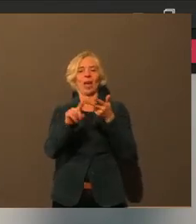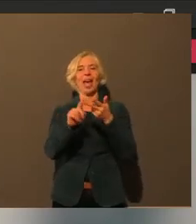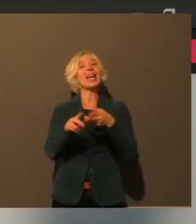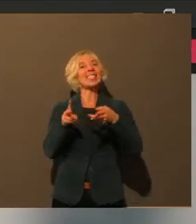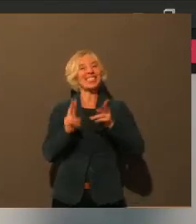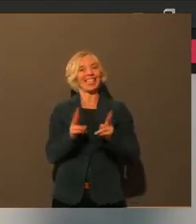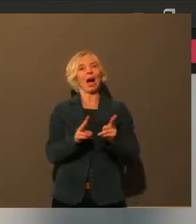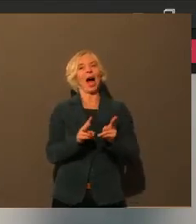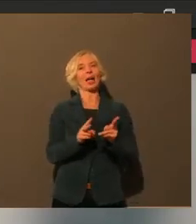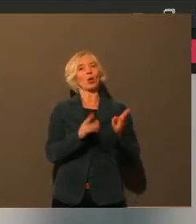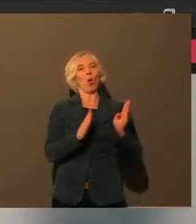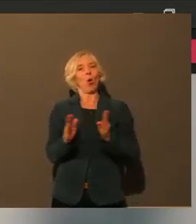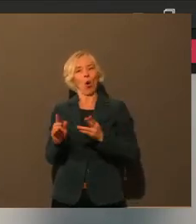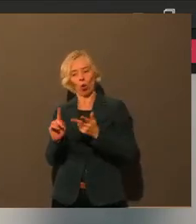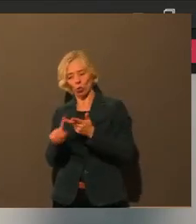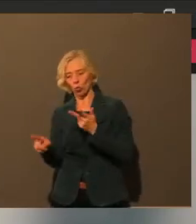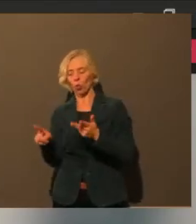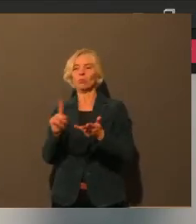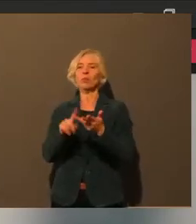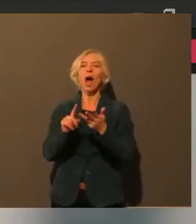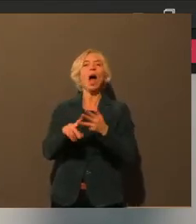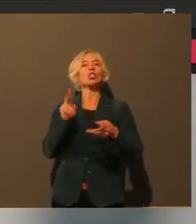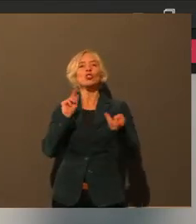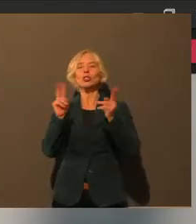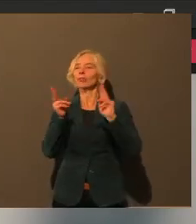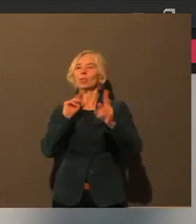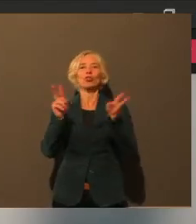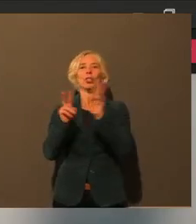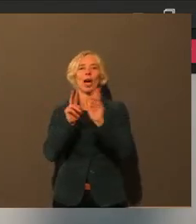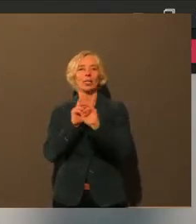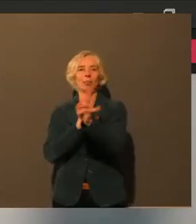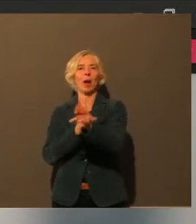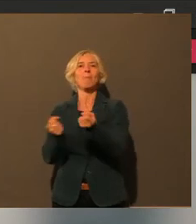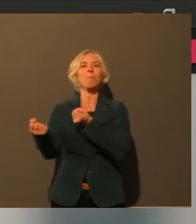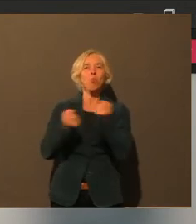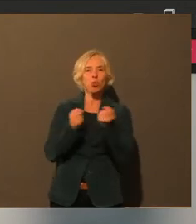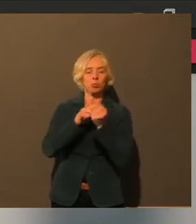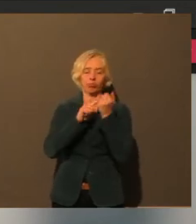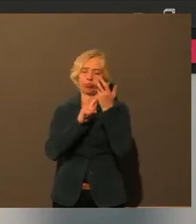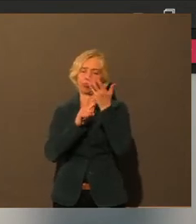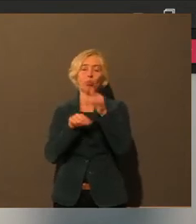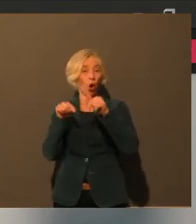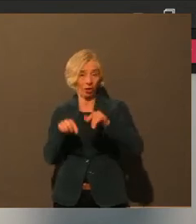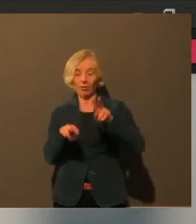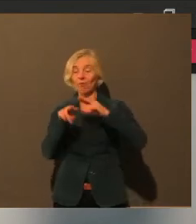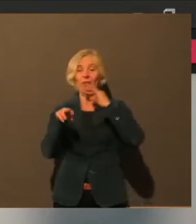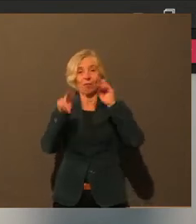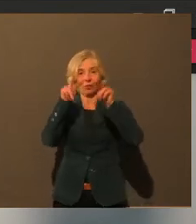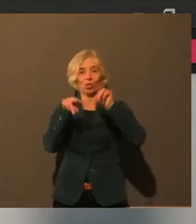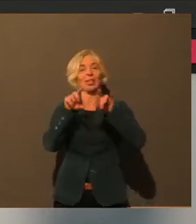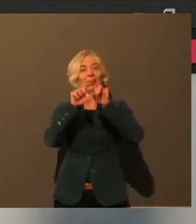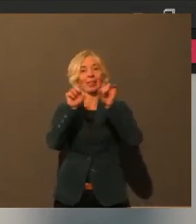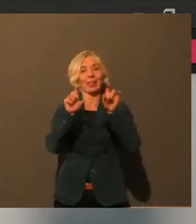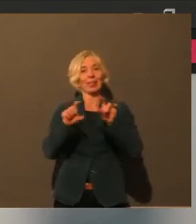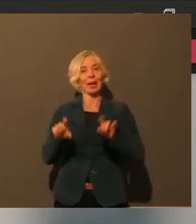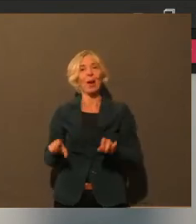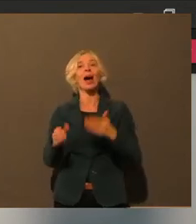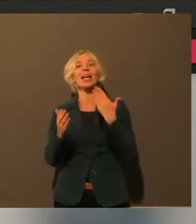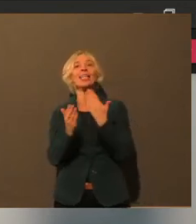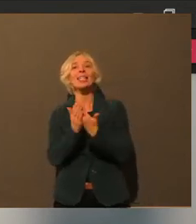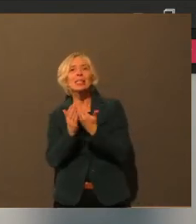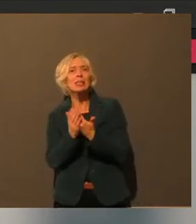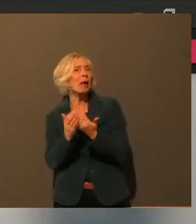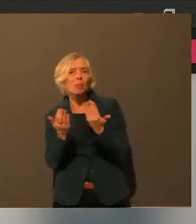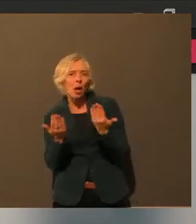alles Themen, die eigentlich auf der Agenda stehen. Und deswegen möchte ich es jetzt eigentlich auch Ihnen überlassen, sich über